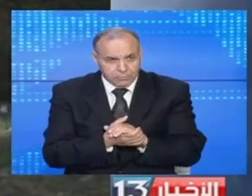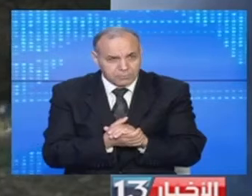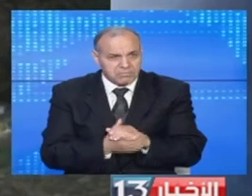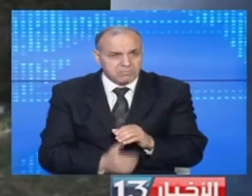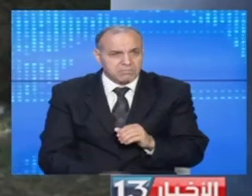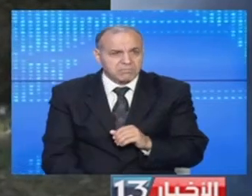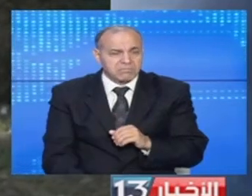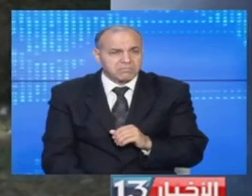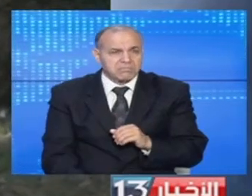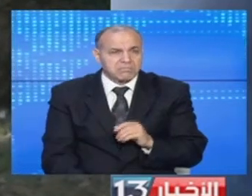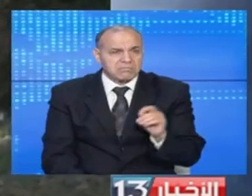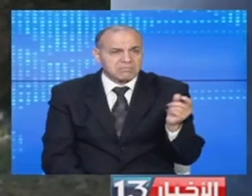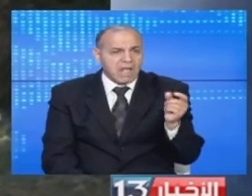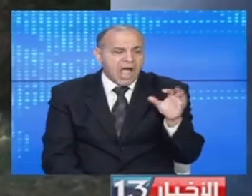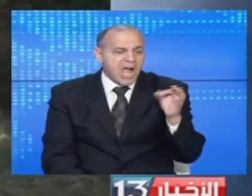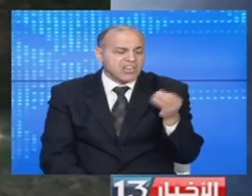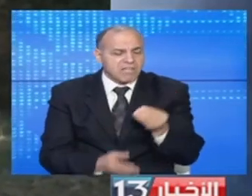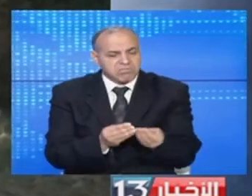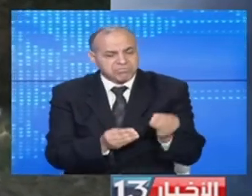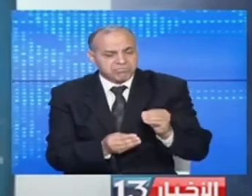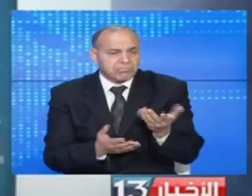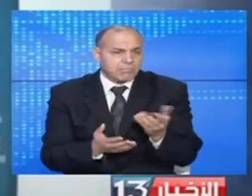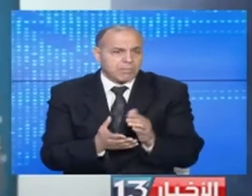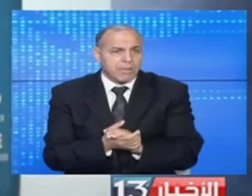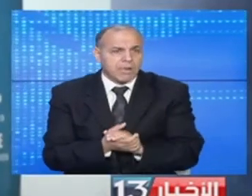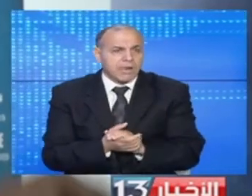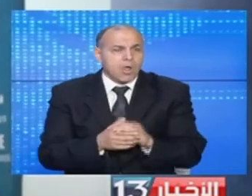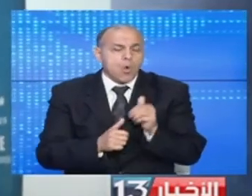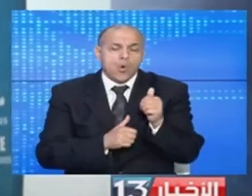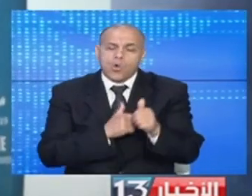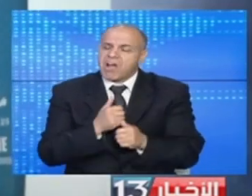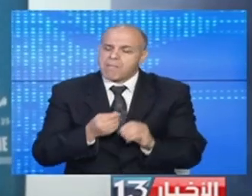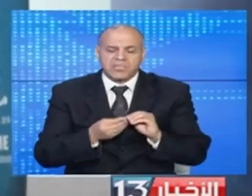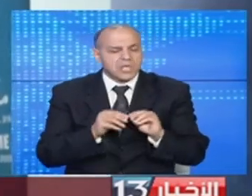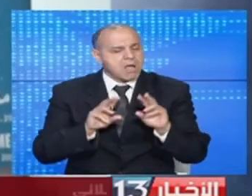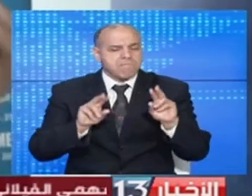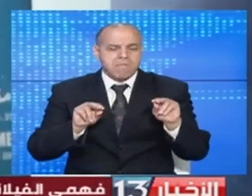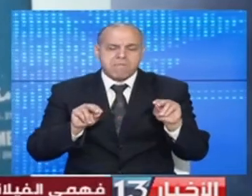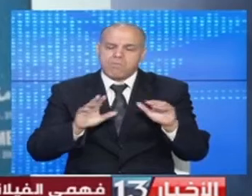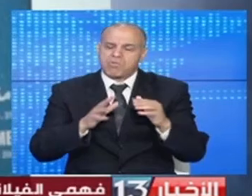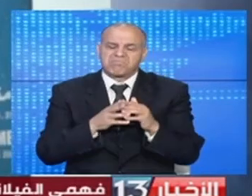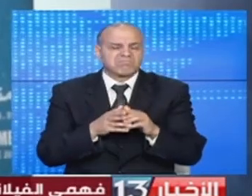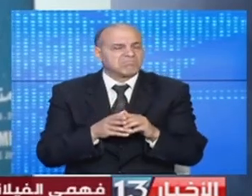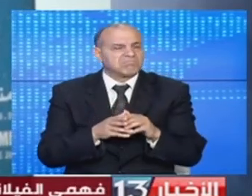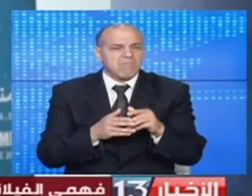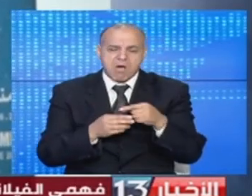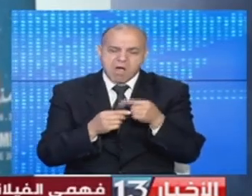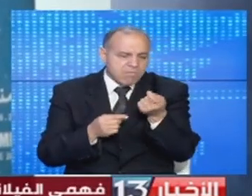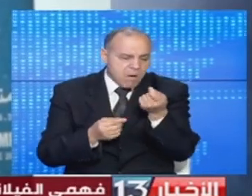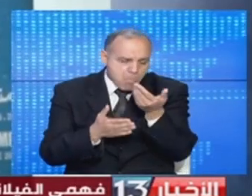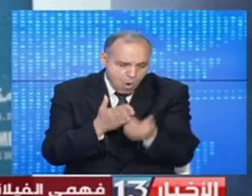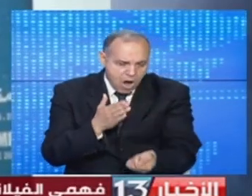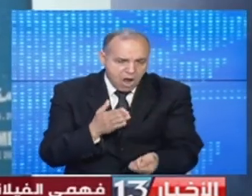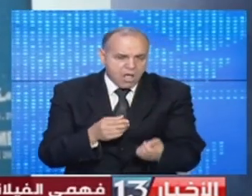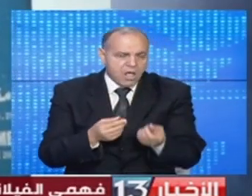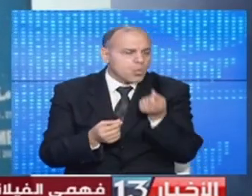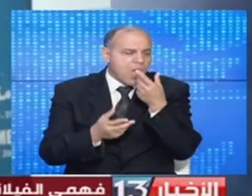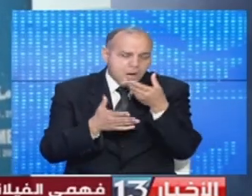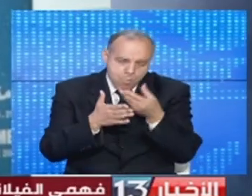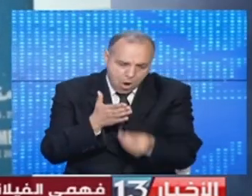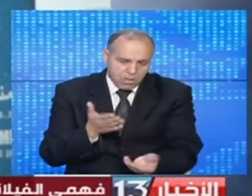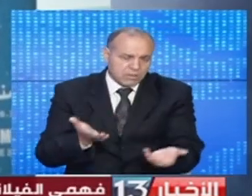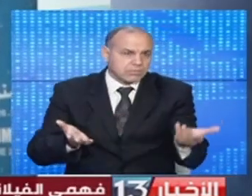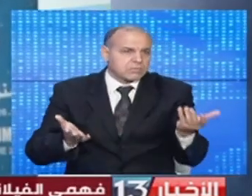منها بعشا دينارات وأكثر نفس كل عام نفس المشاكل منها نقص في البذور نقص في الأسمدة